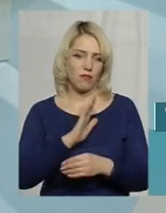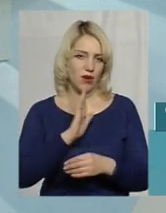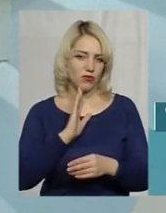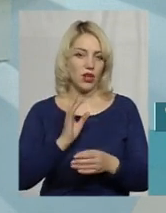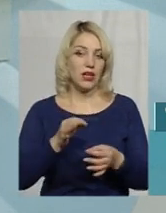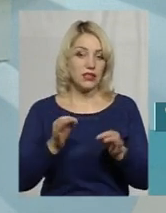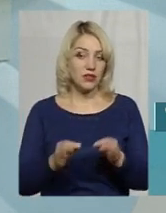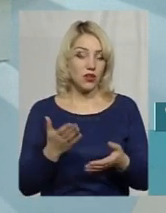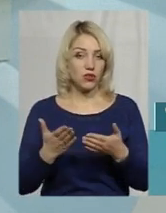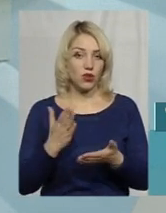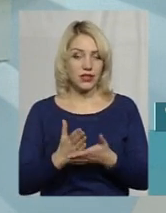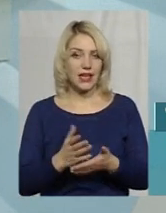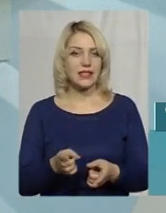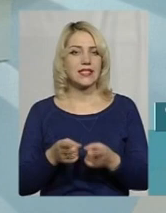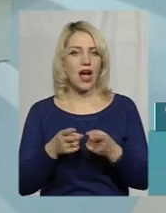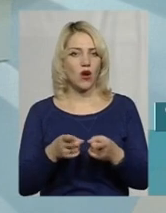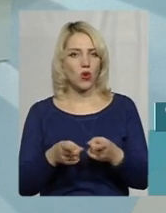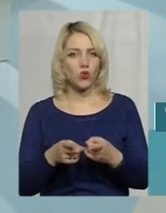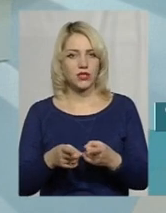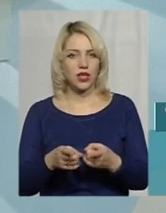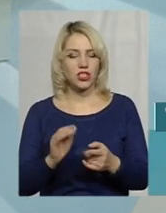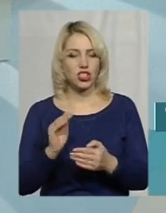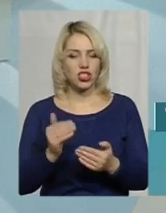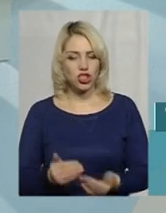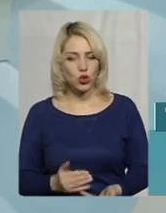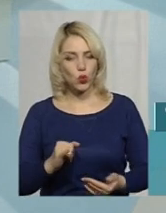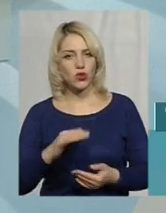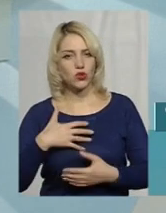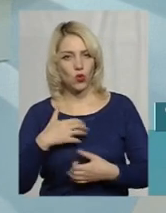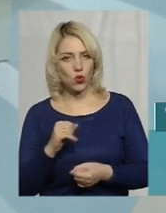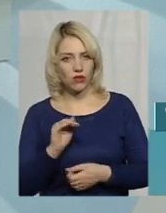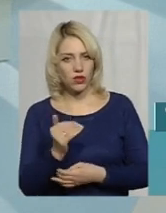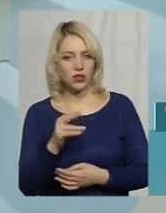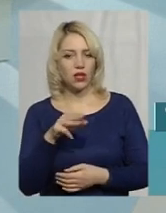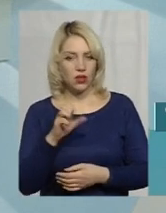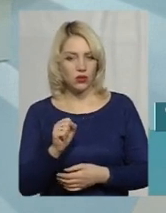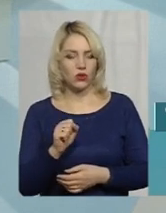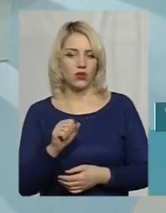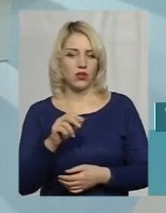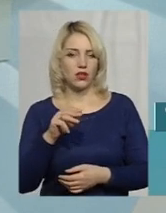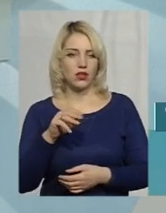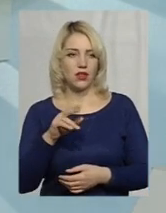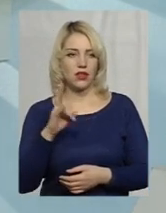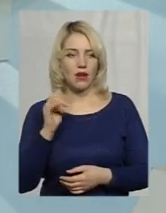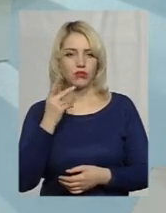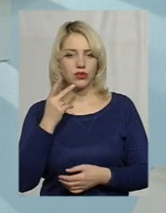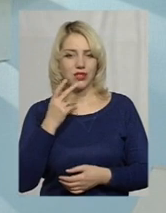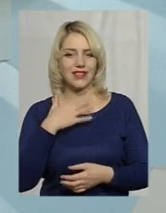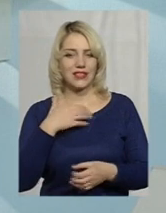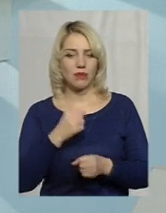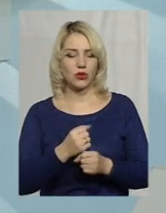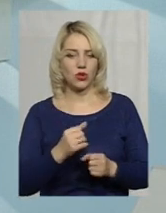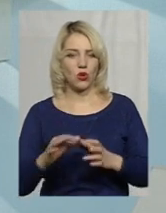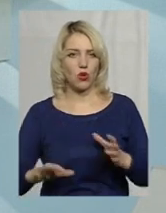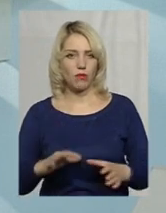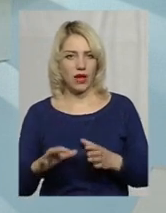пряма загроза життю і здоров'ю, тоді на ось цій міждисциплінарній команді, про яку Людмила тільки